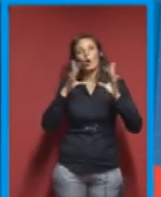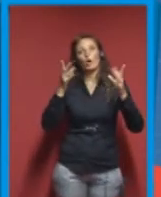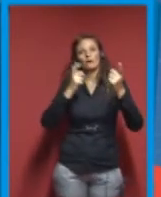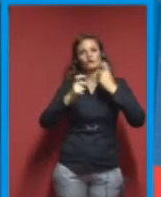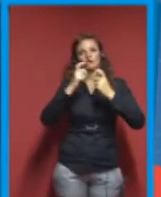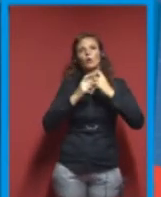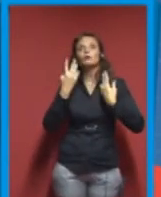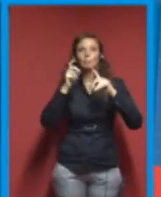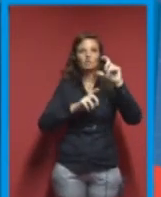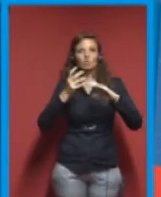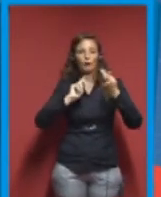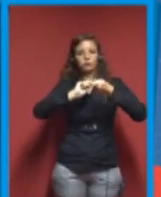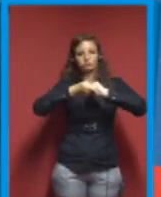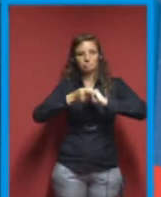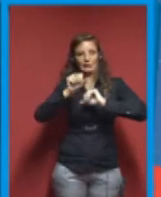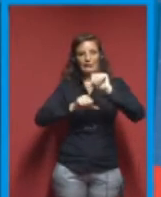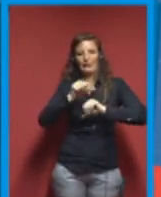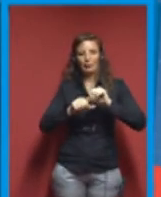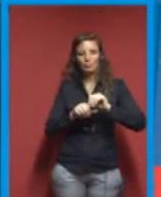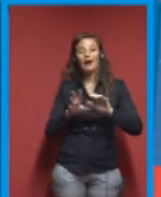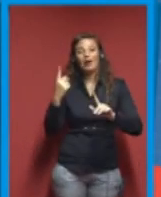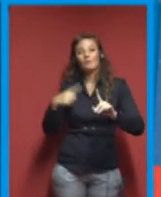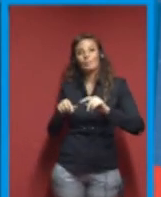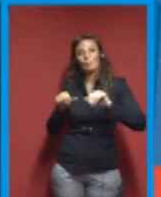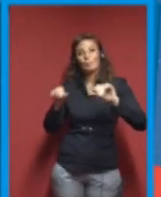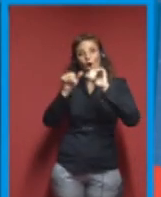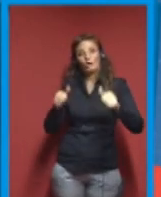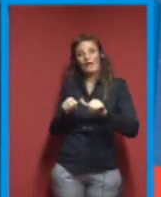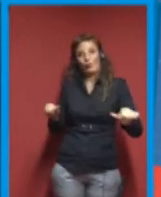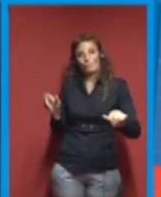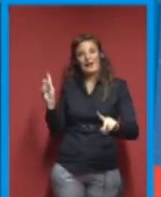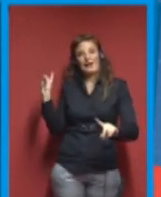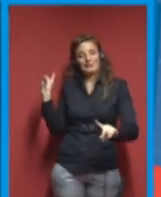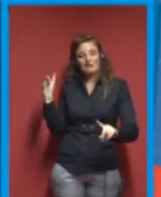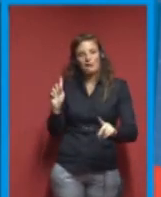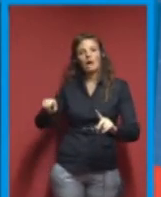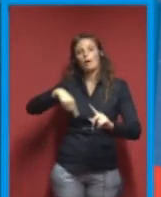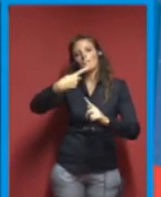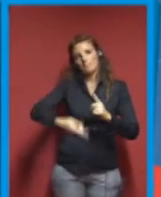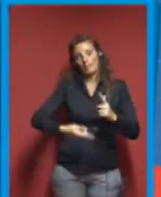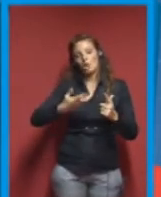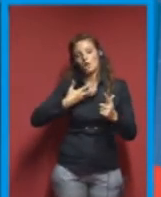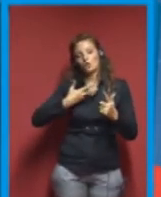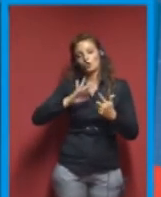le cose. Ecco un primo prototipo, poi c'è un altro